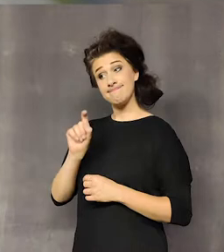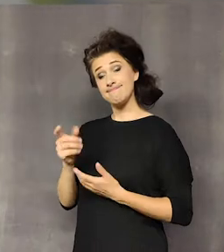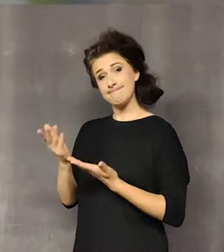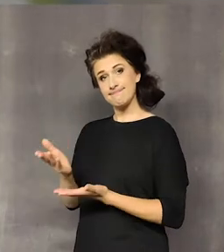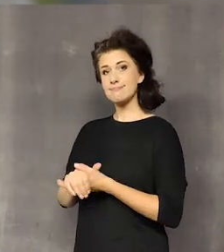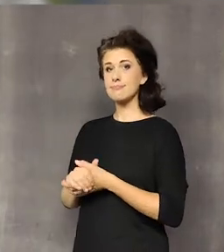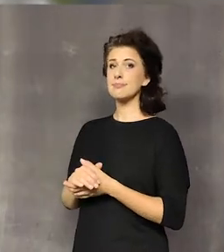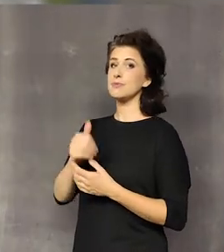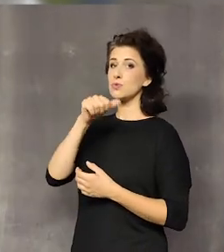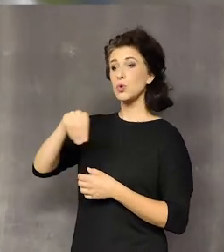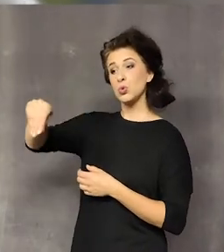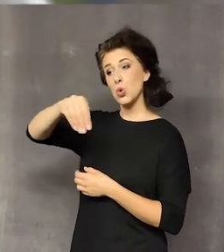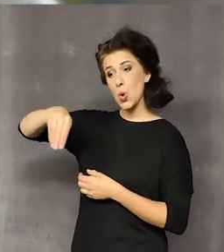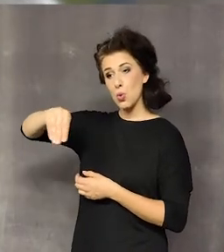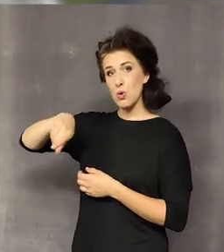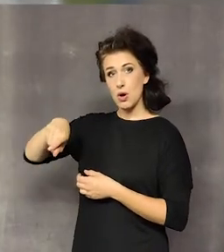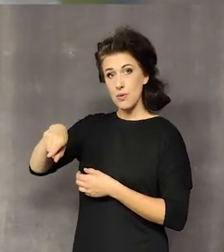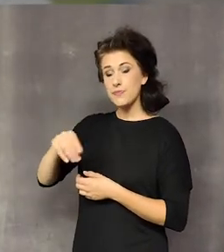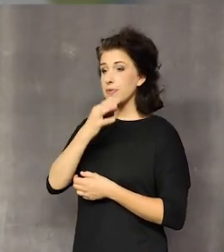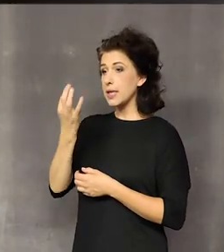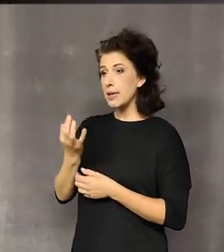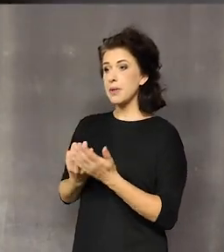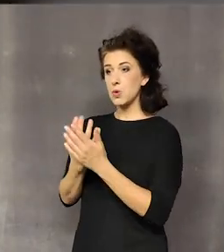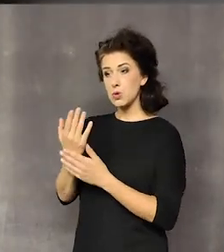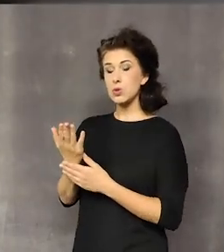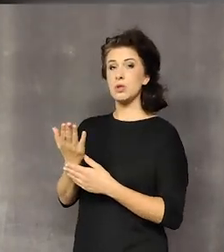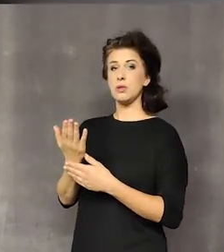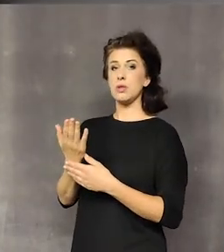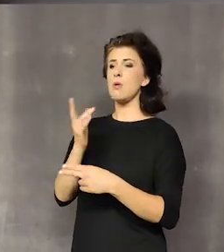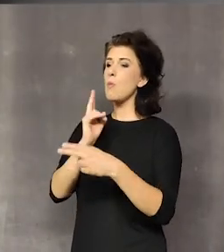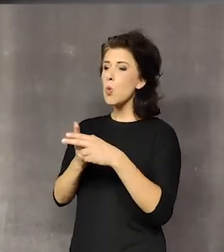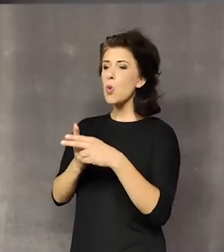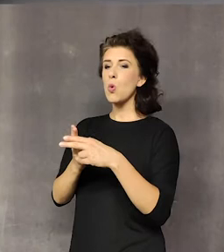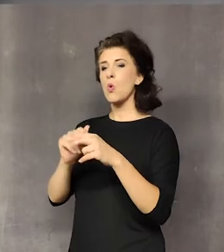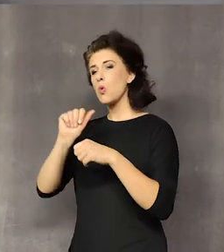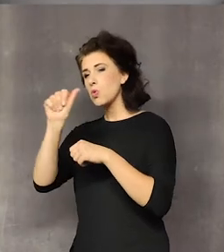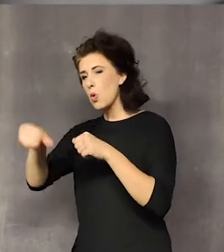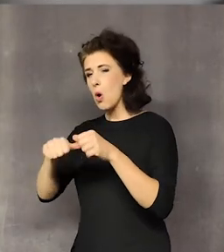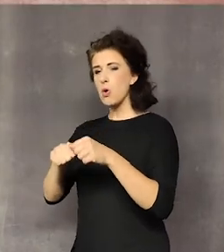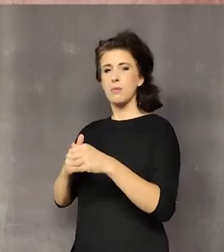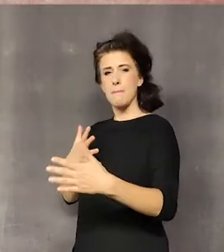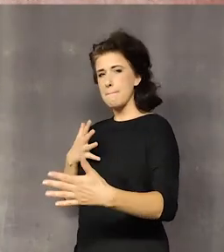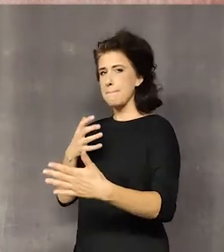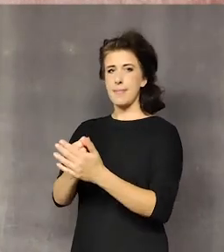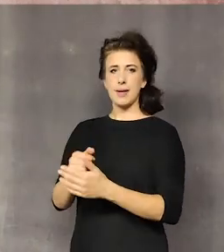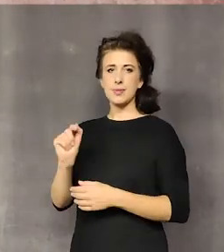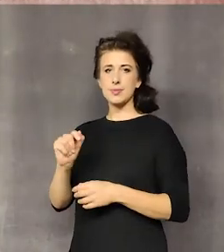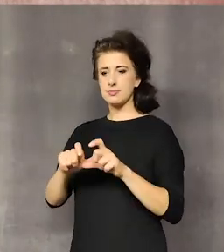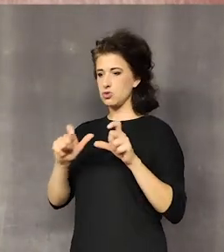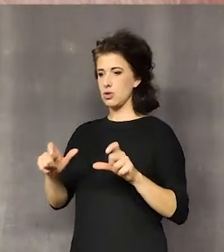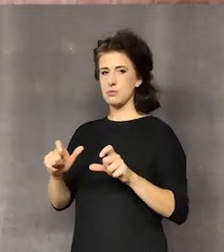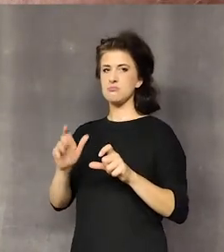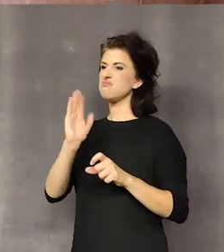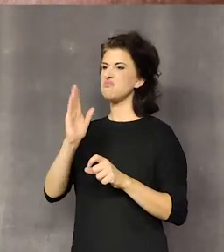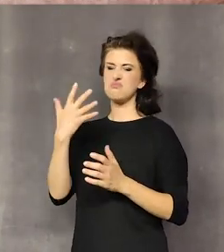zielarskie najlepsze spożywać przed upływem pół roku, do roku czasu maksymum. Później